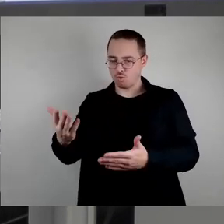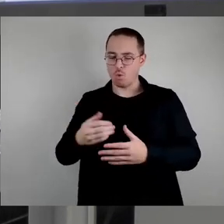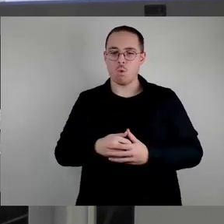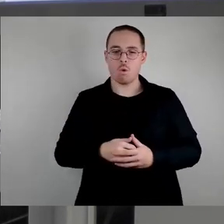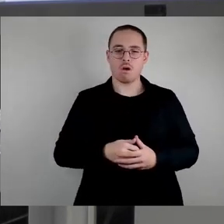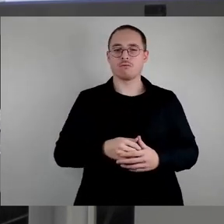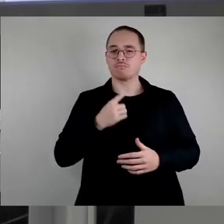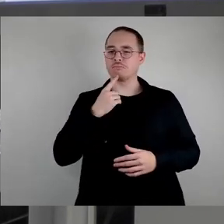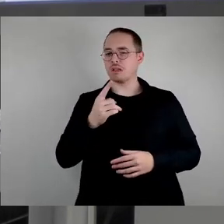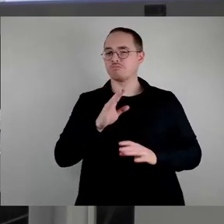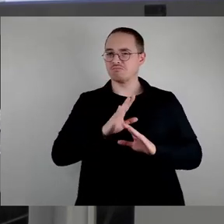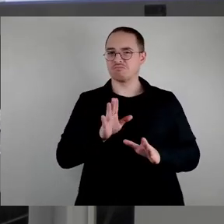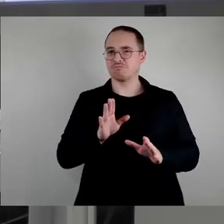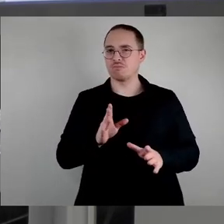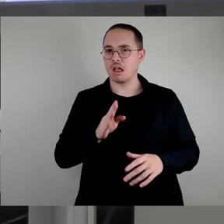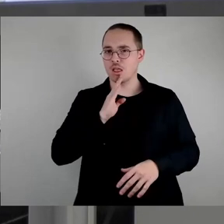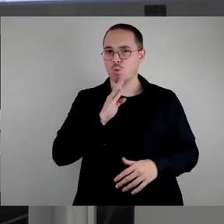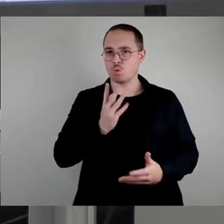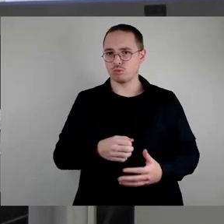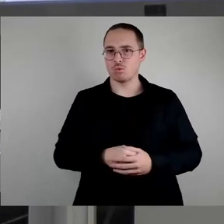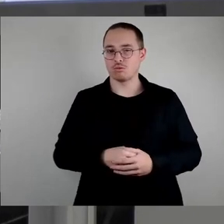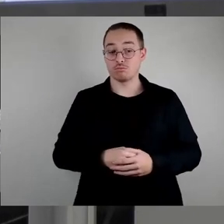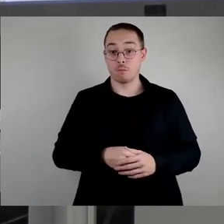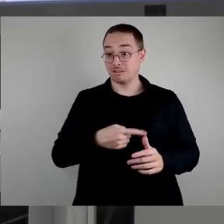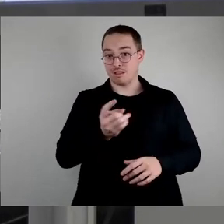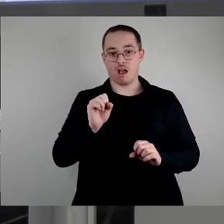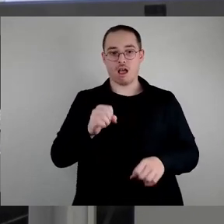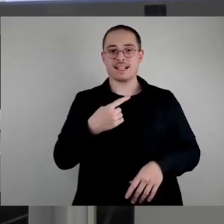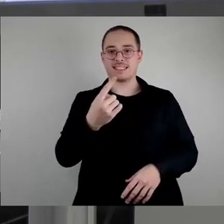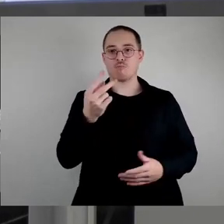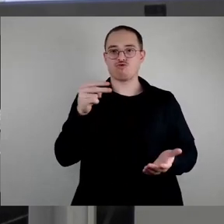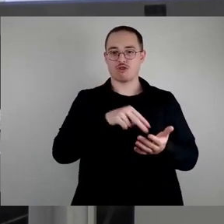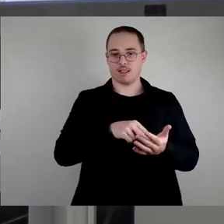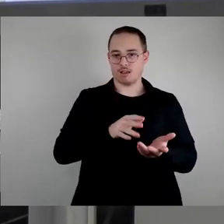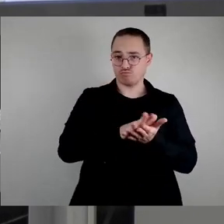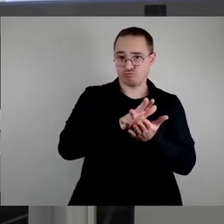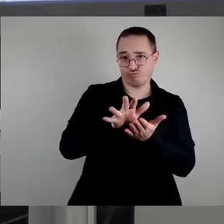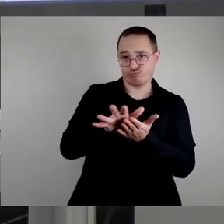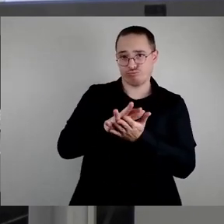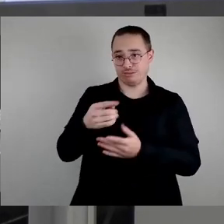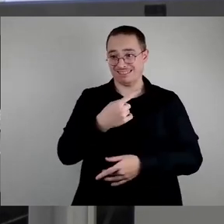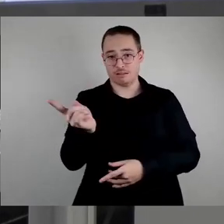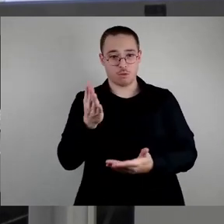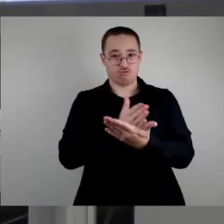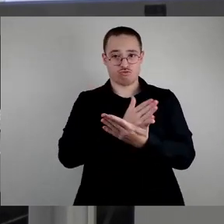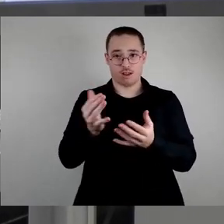Stadtbezirksbeiräten ausgegeben. Wir haben es gerade schon gehört, für uns ist durchaus die Investition in